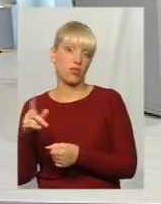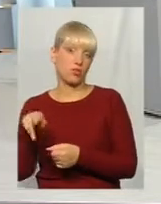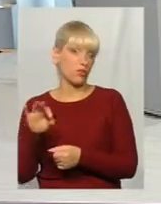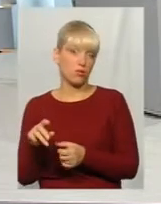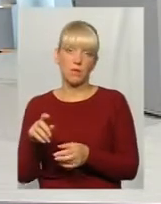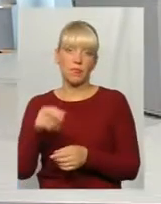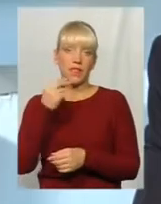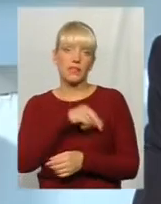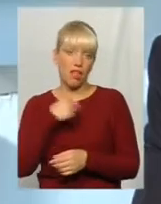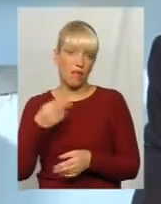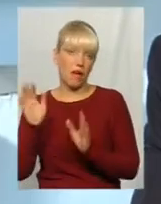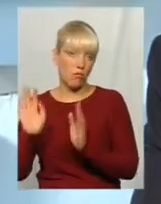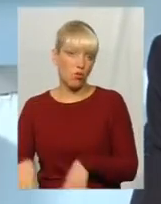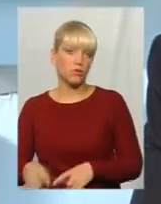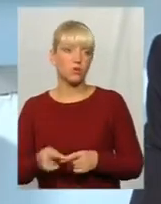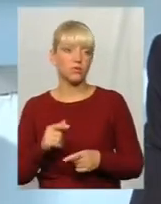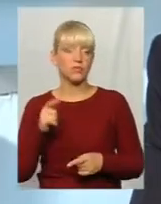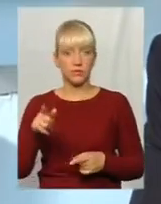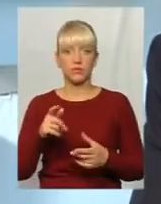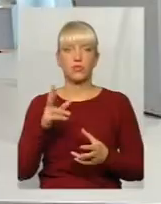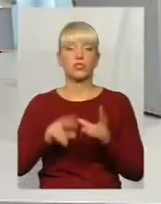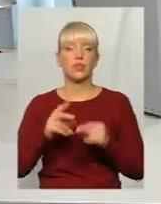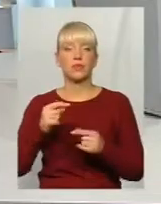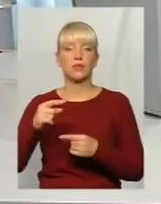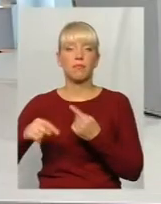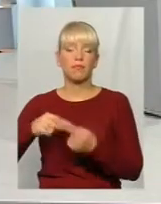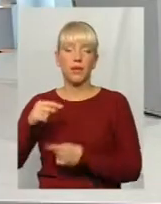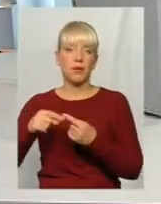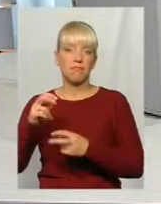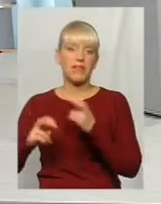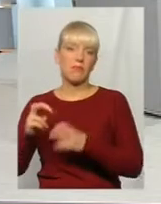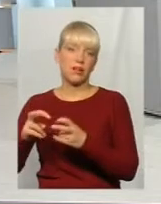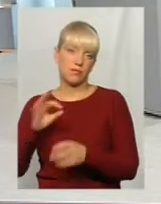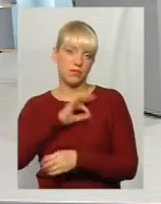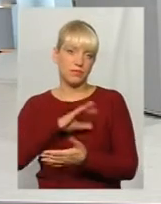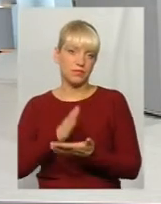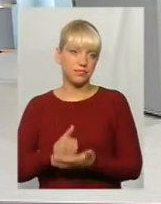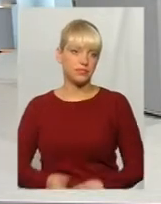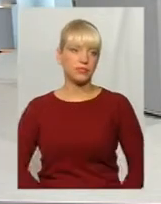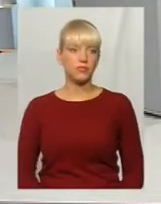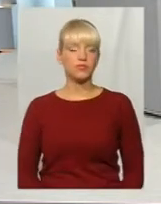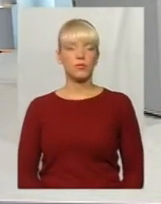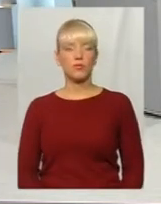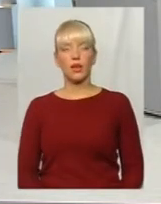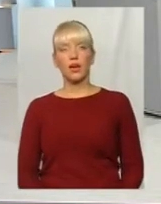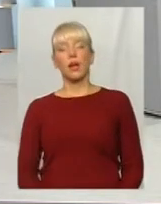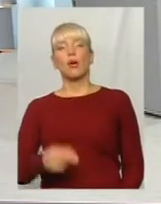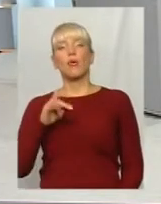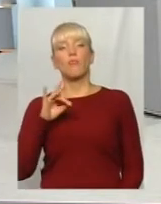бюджет чи, там, комунальному підприємству. Я розуміла, що ви хочете додати? Так, я би ще хотів додати стосовно «Прозоро» закупівлі.